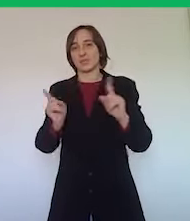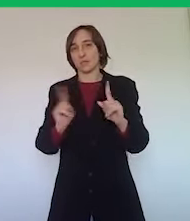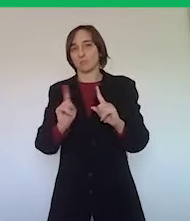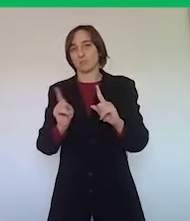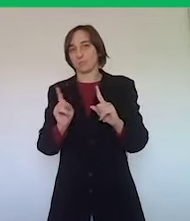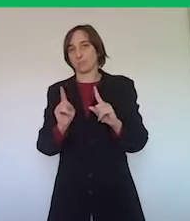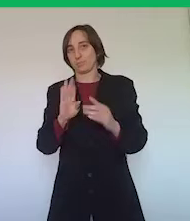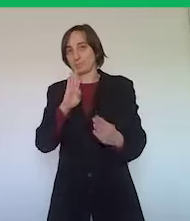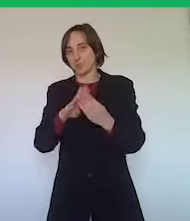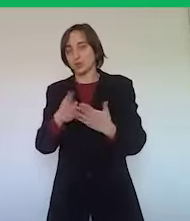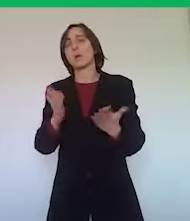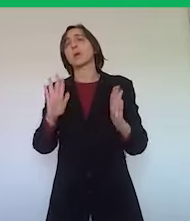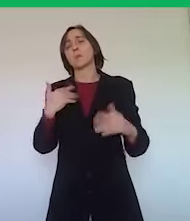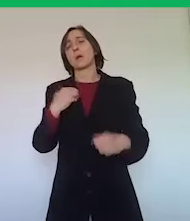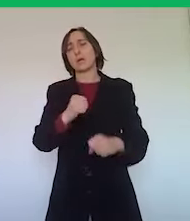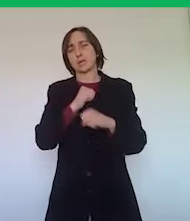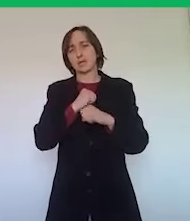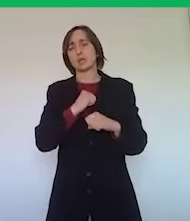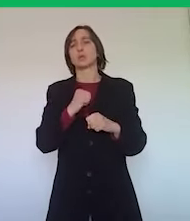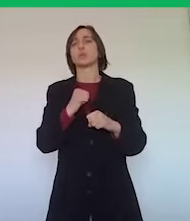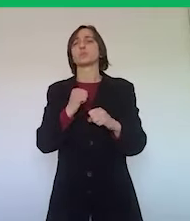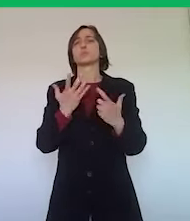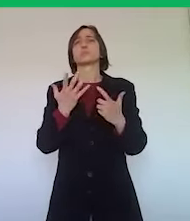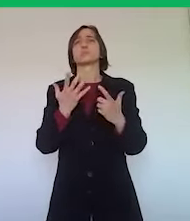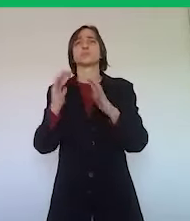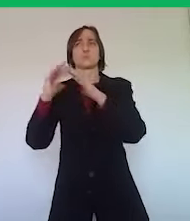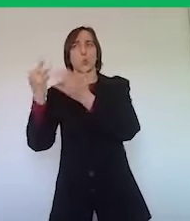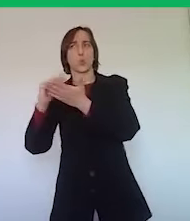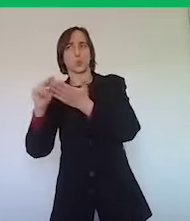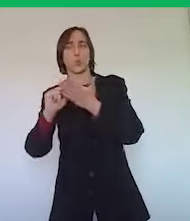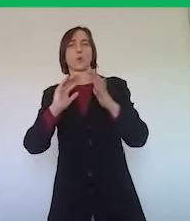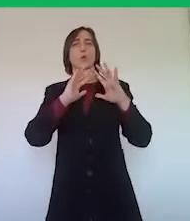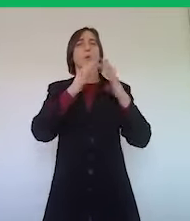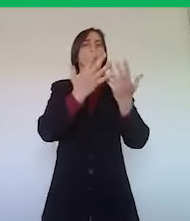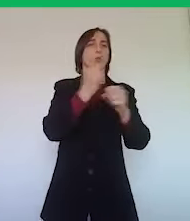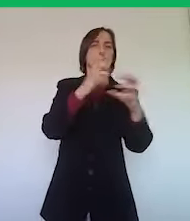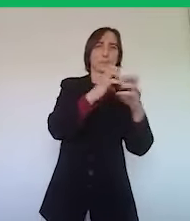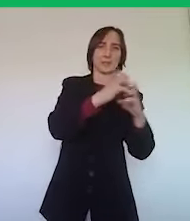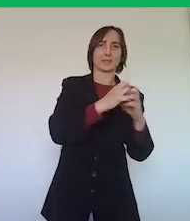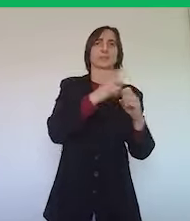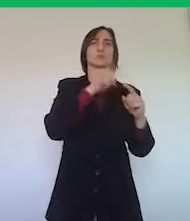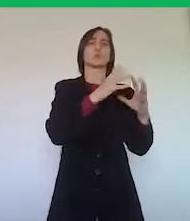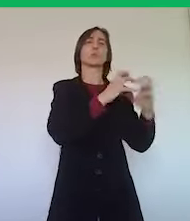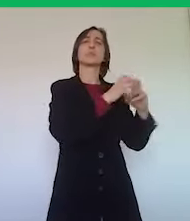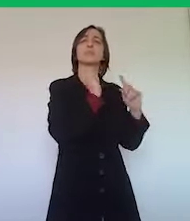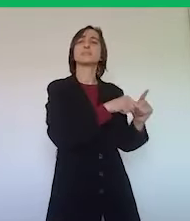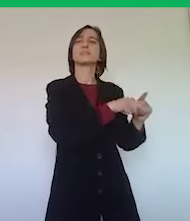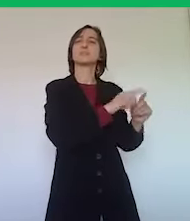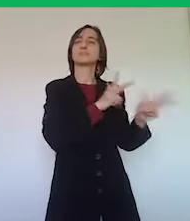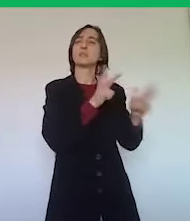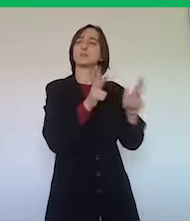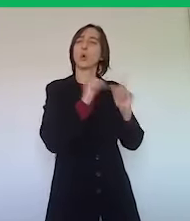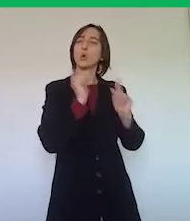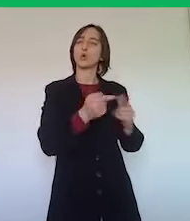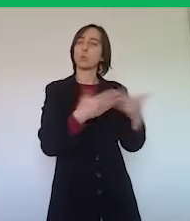affrontare, però credo che con una stretta sinergia tra mondo della scuola, mondo delle imprese e le aziende che gestiscono il